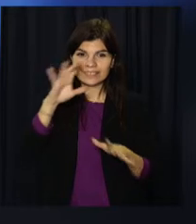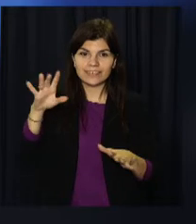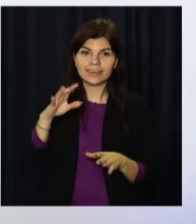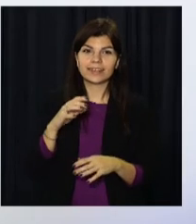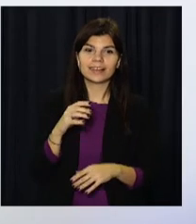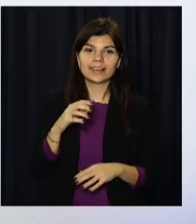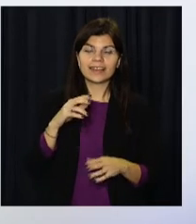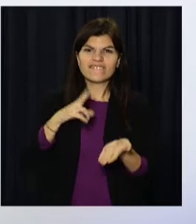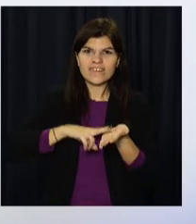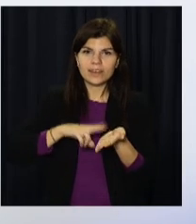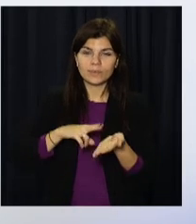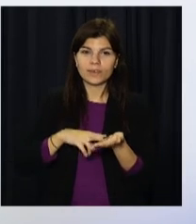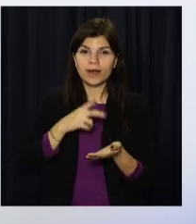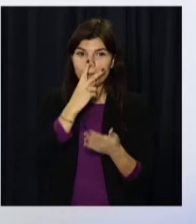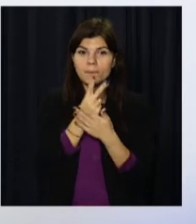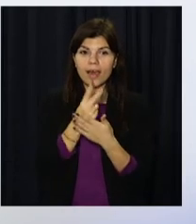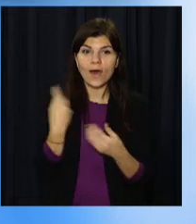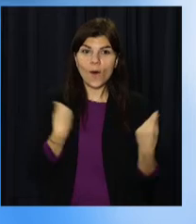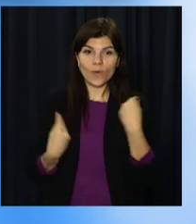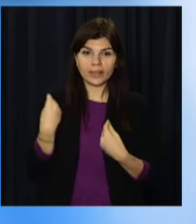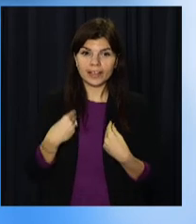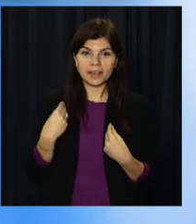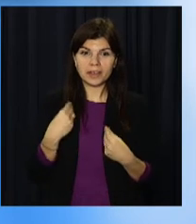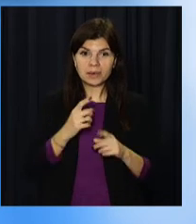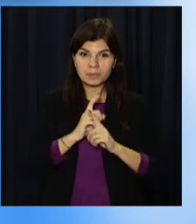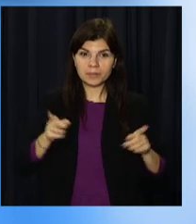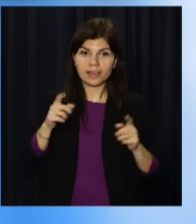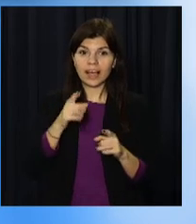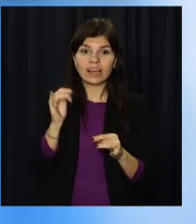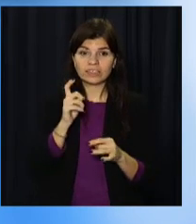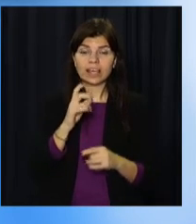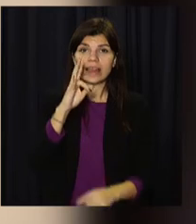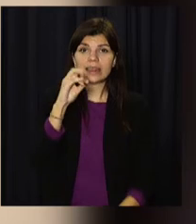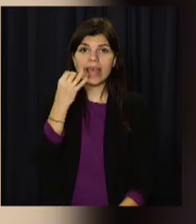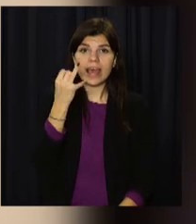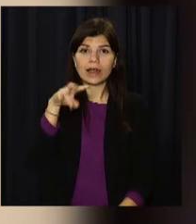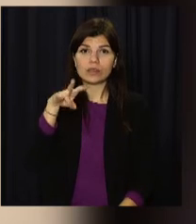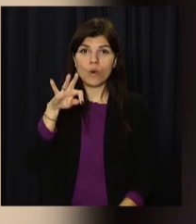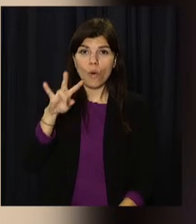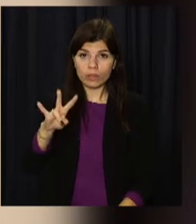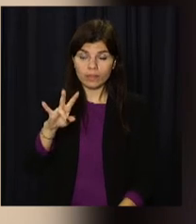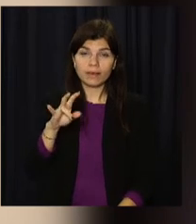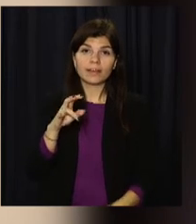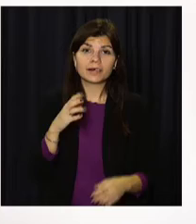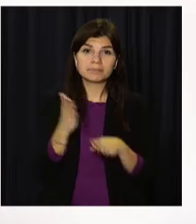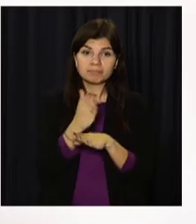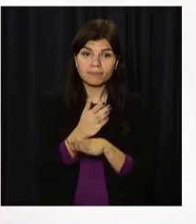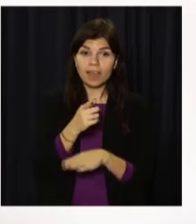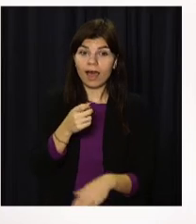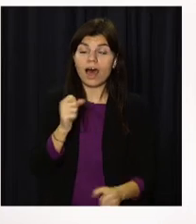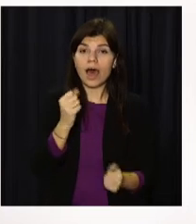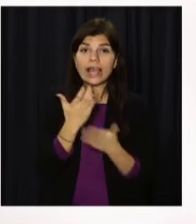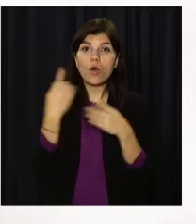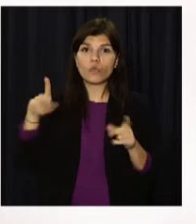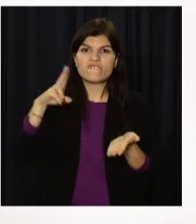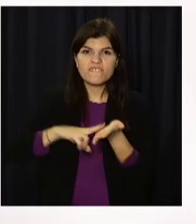Kanye West та Easy представив колаборацію, де головною стала модель куртки із переробленого нейлона. H&M приймає речі на переробку для виготовлення нового